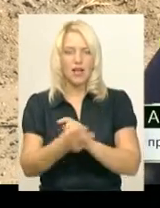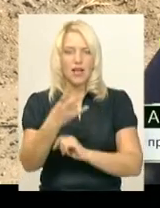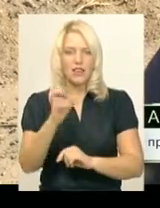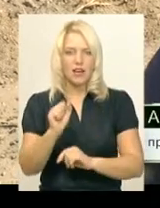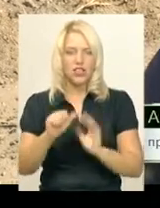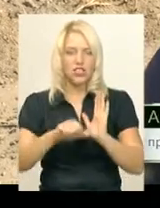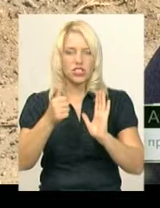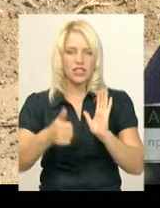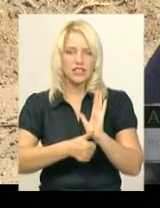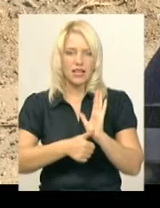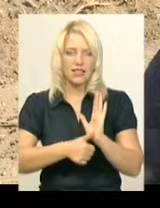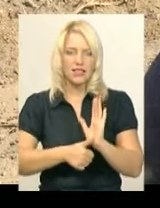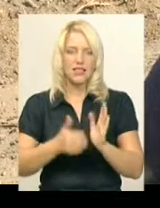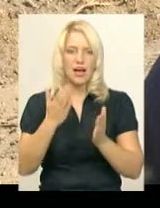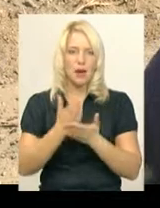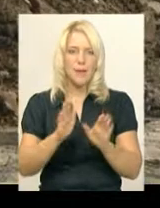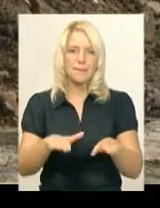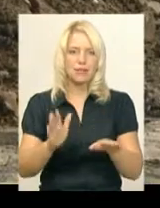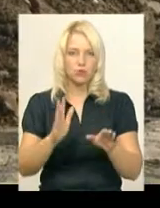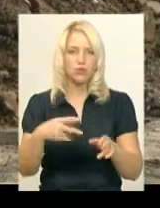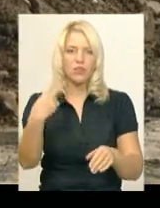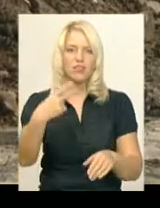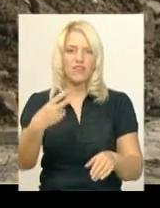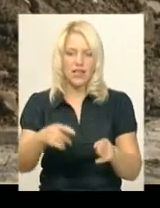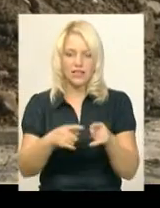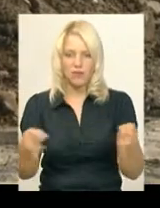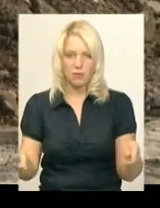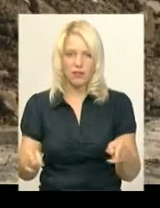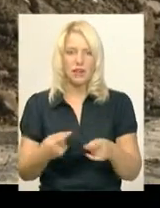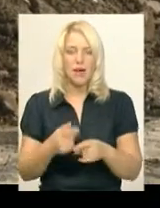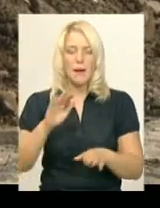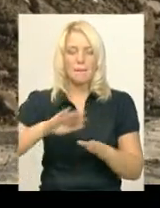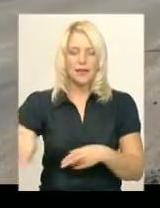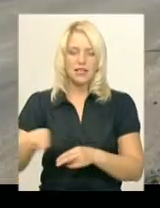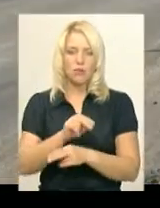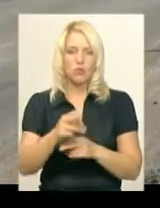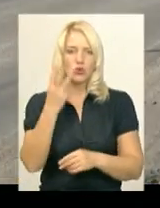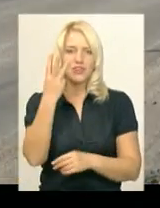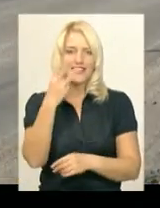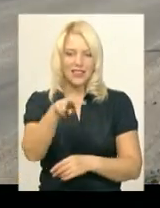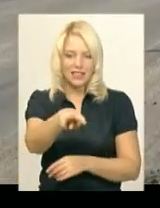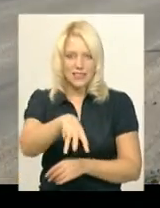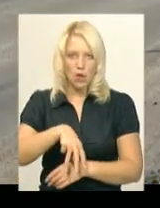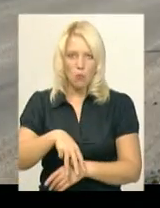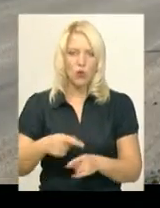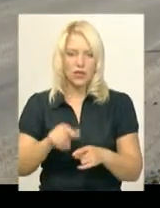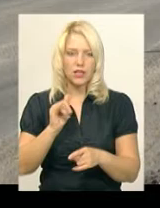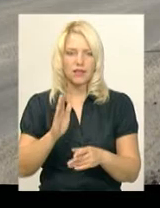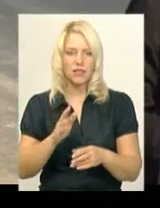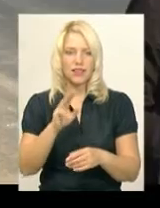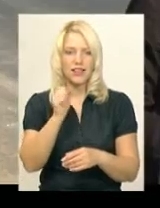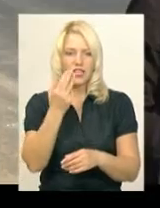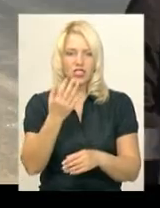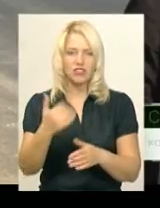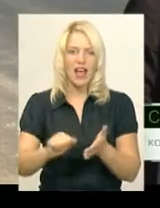місцями 20 метрів. Після ремонту дорога матиме три проїжжі смуги. На частині Тещиної ЗК вже поклали асфальт.